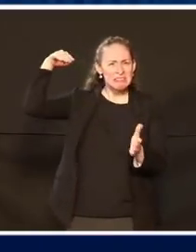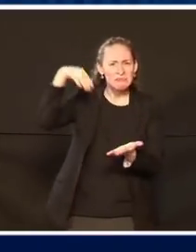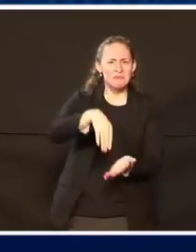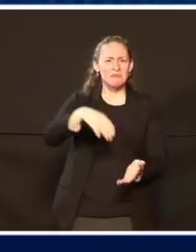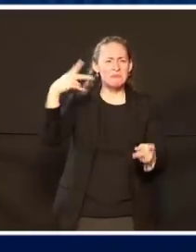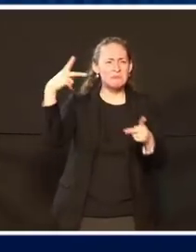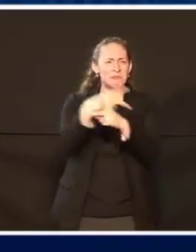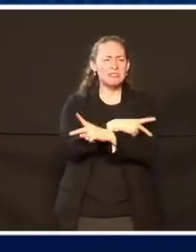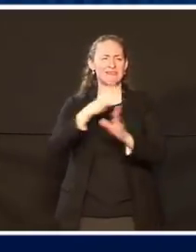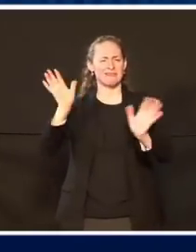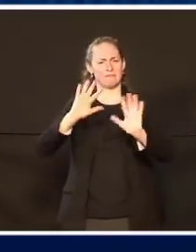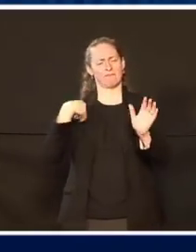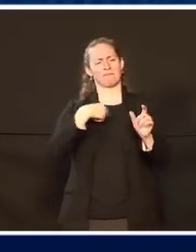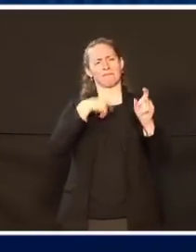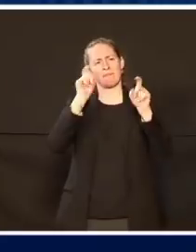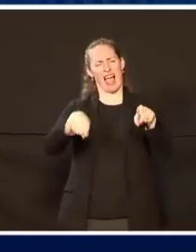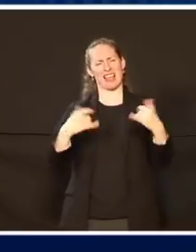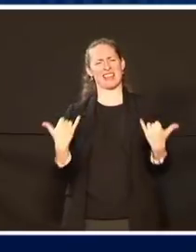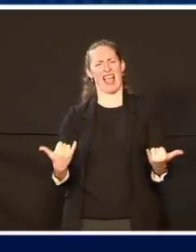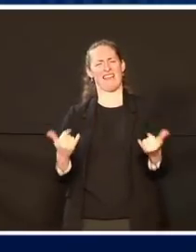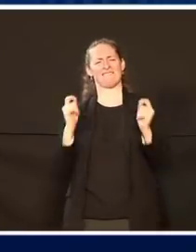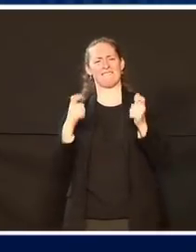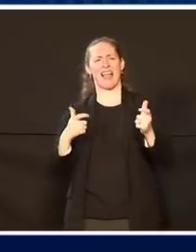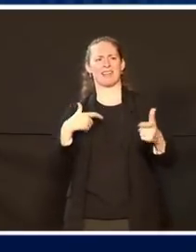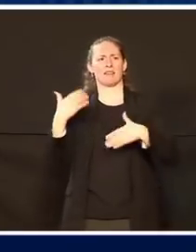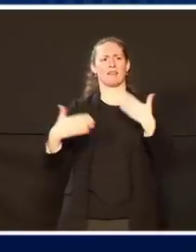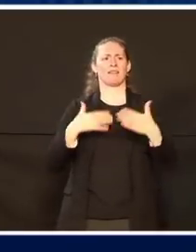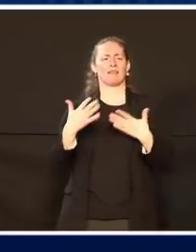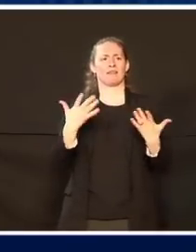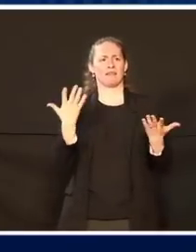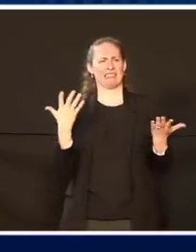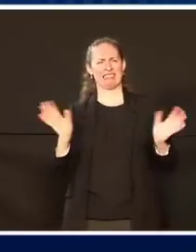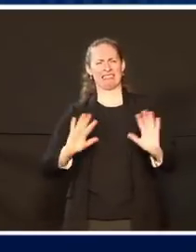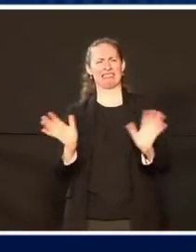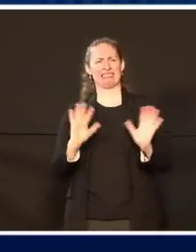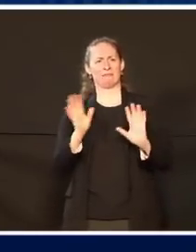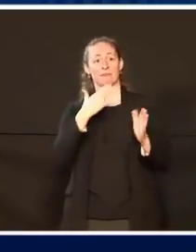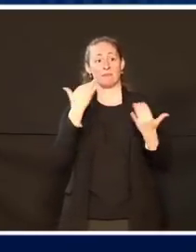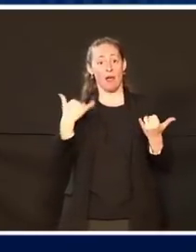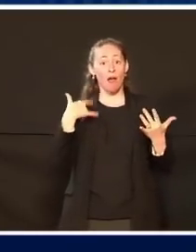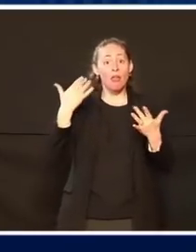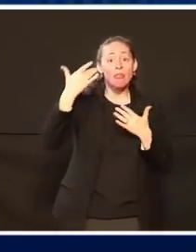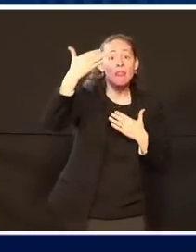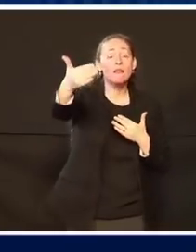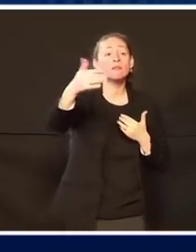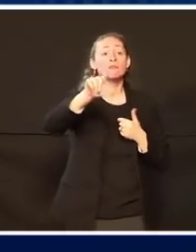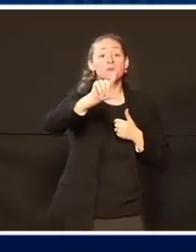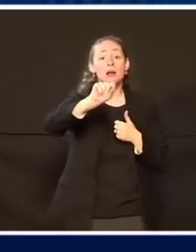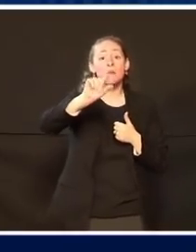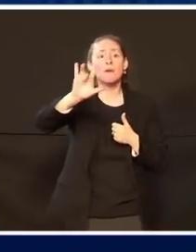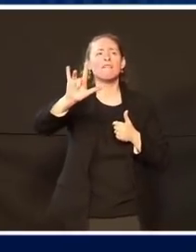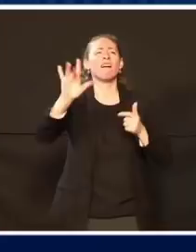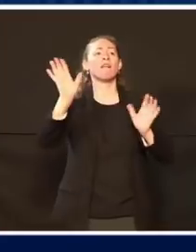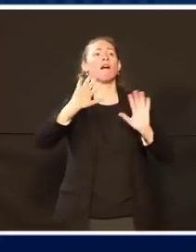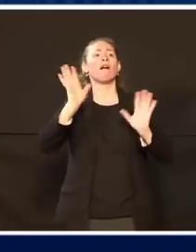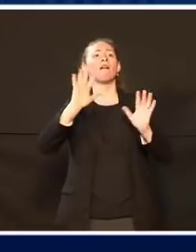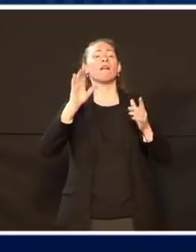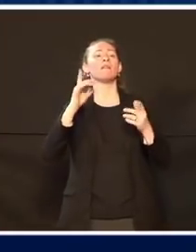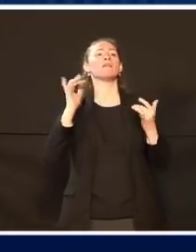ein Ziel, das wir uns setzen müssen, um wieder in die